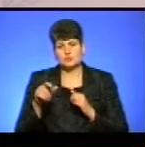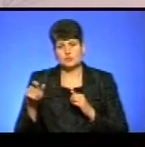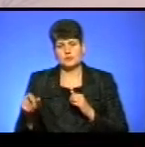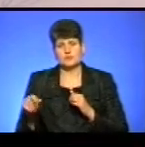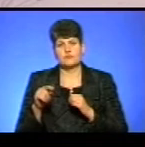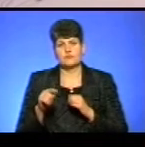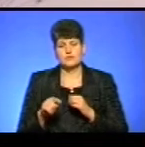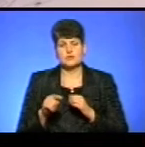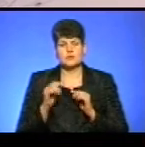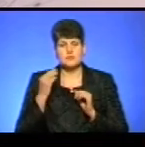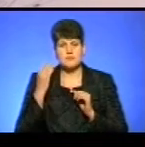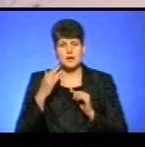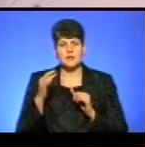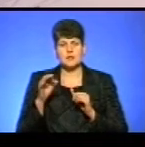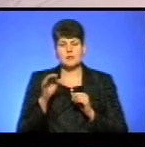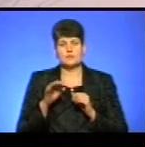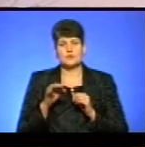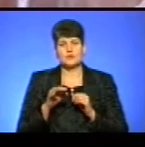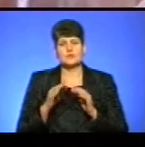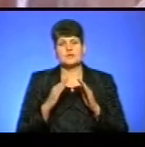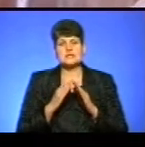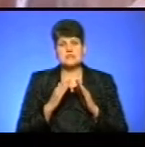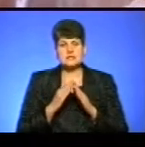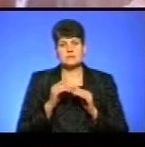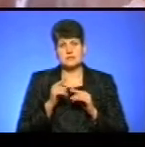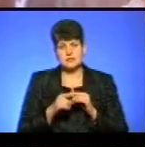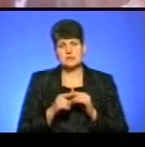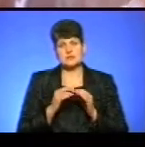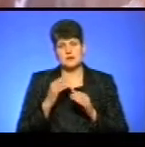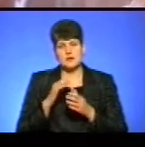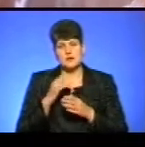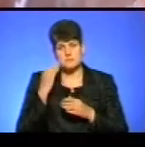Вони мріяли про дім, і їхній дім стіснився.